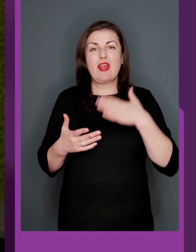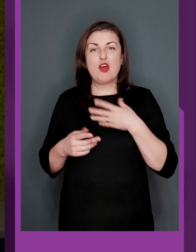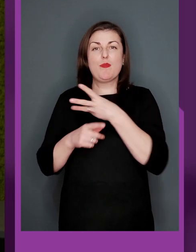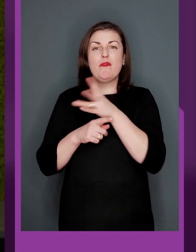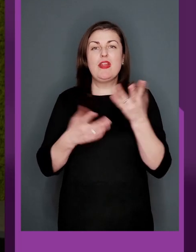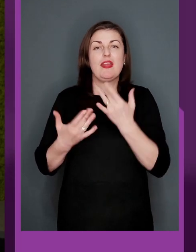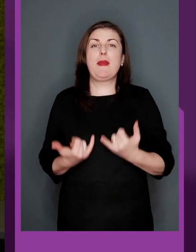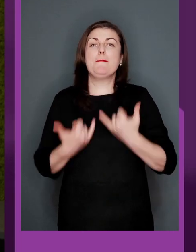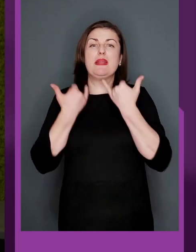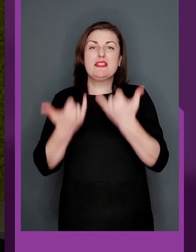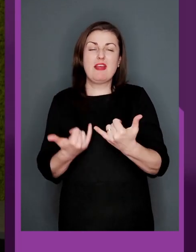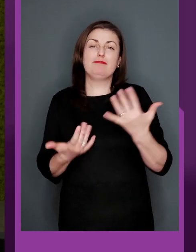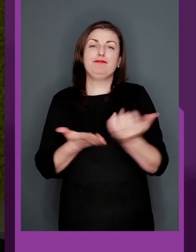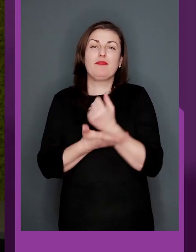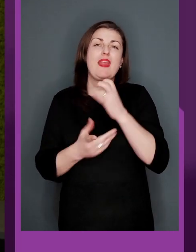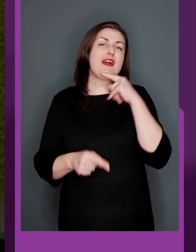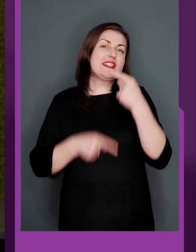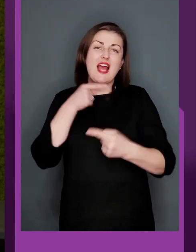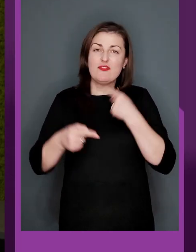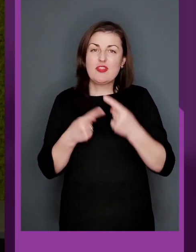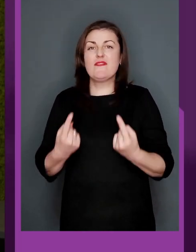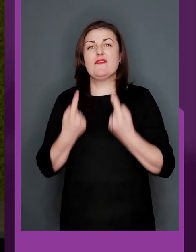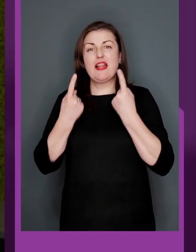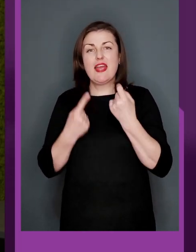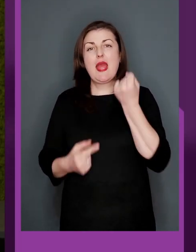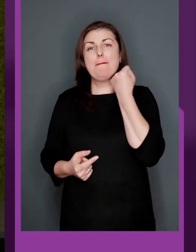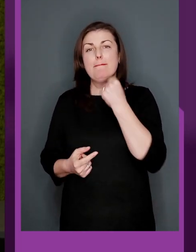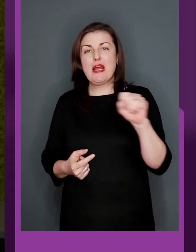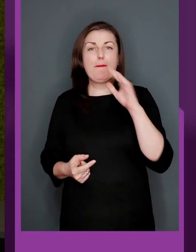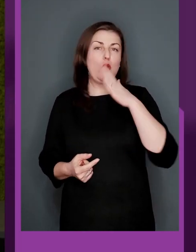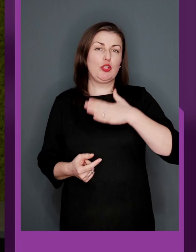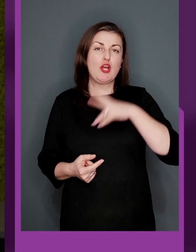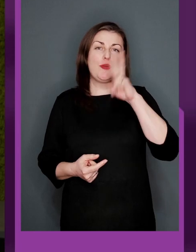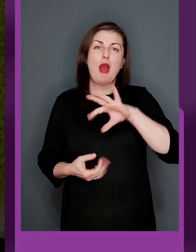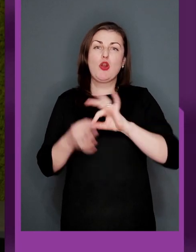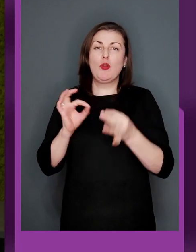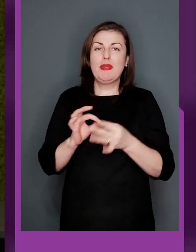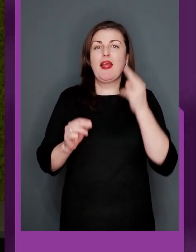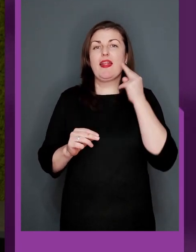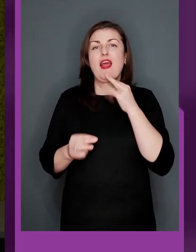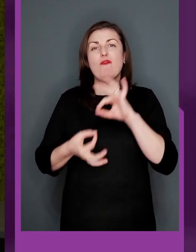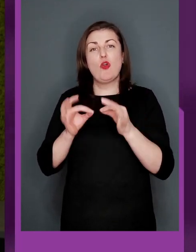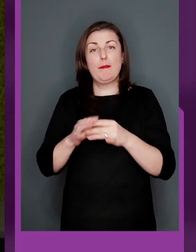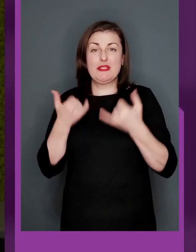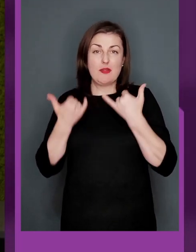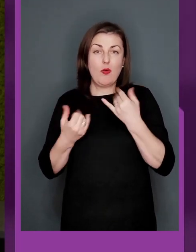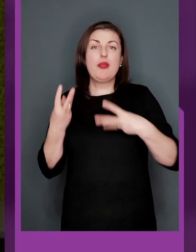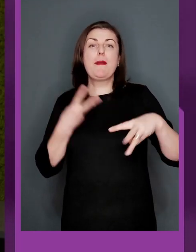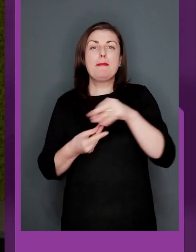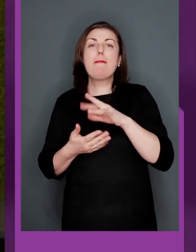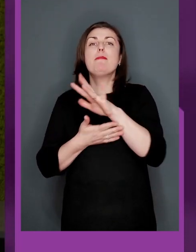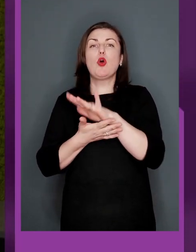який присвячений звитягами, як і завжди, великих перемог наших паралімпійців і дефлімпійців. І сьогодні ми